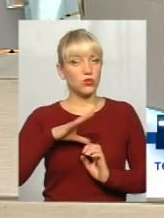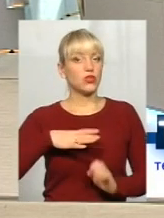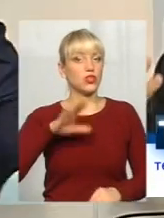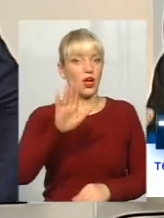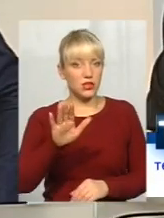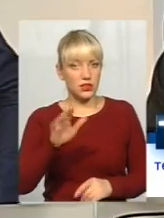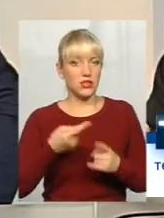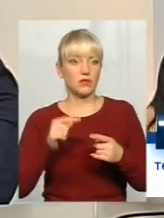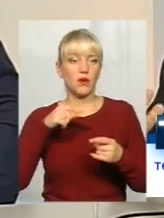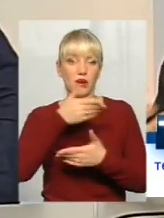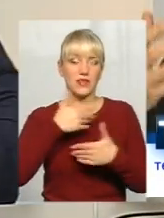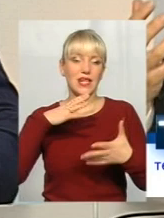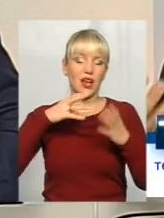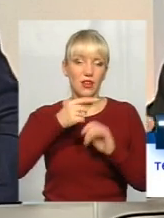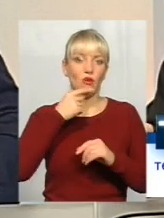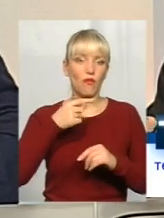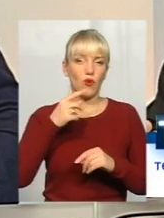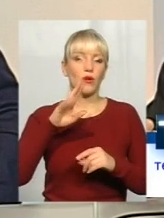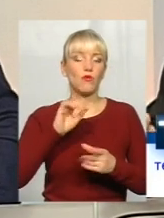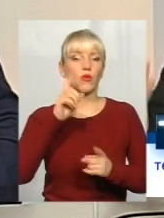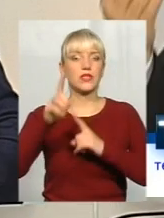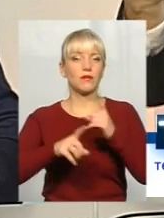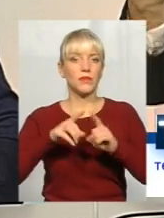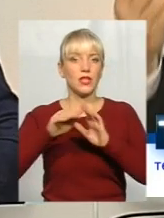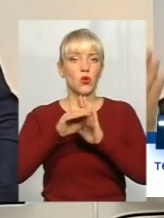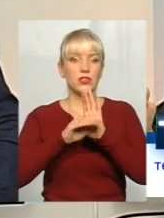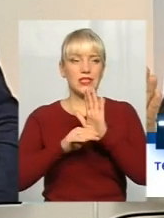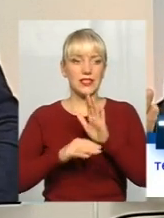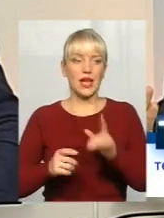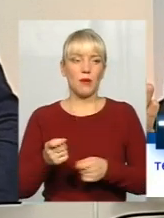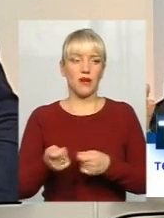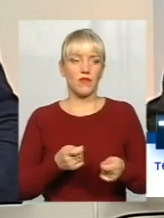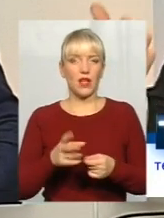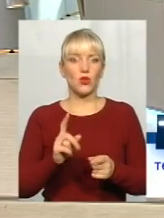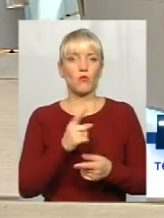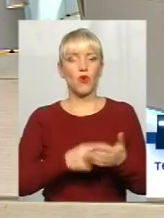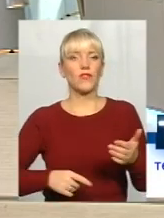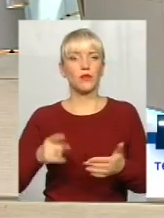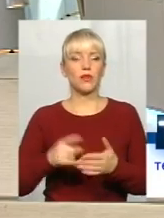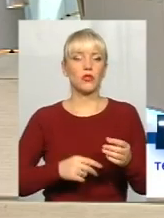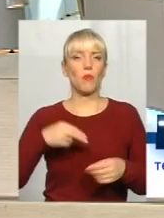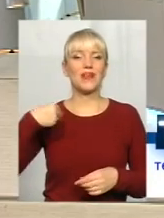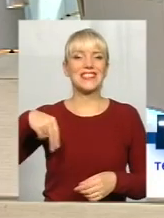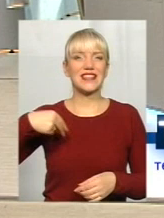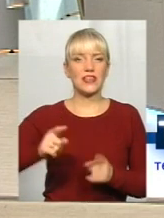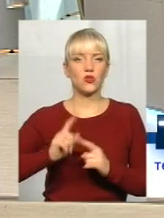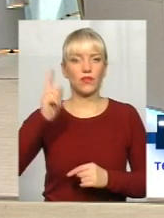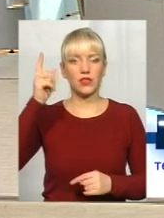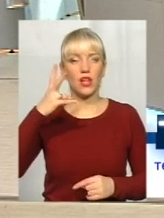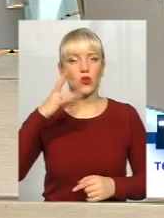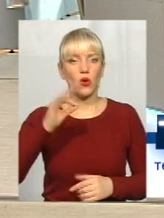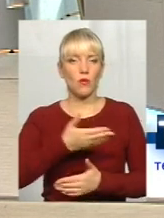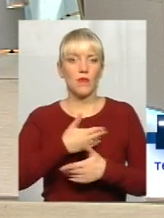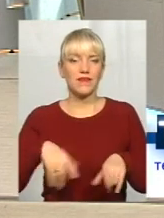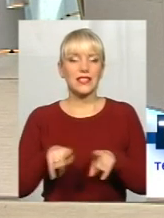взагалі про зміну системи влади, так? От, або про відміну президентської вертикалі, або зміну ці системи. Але все рівно ми